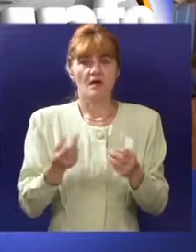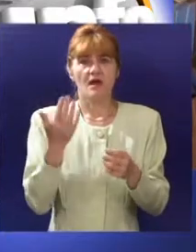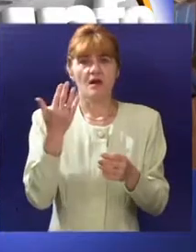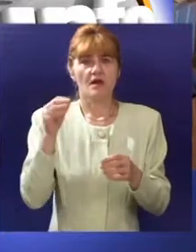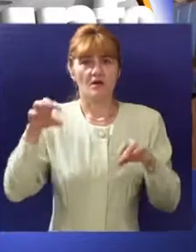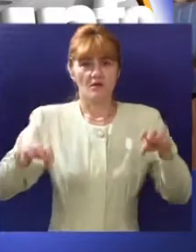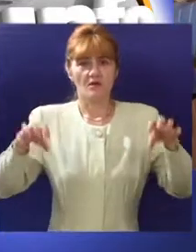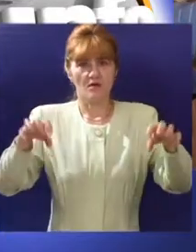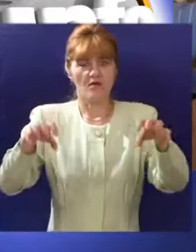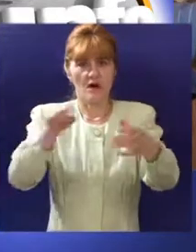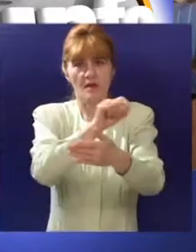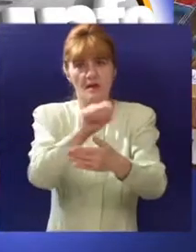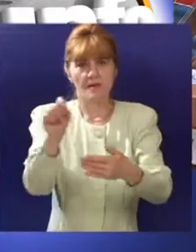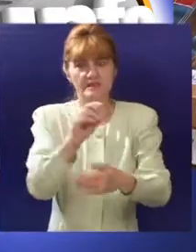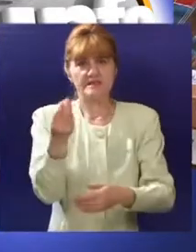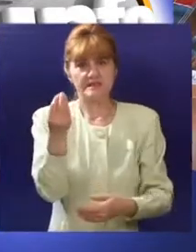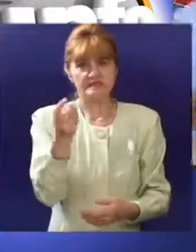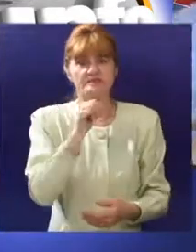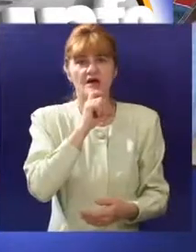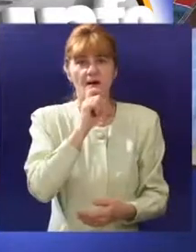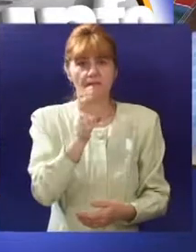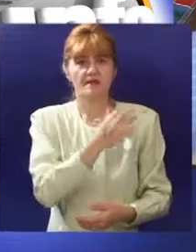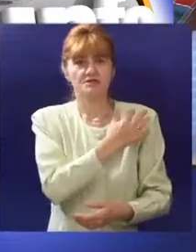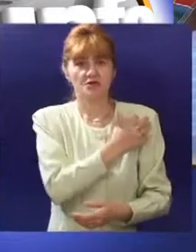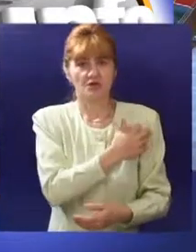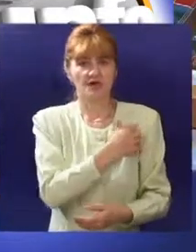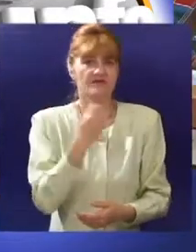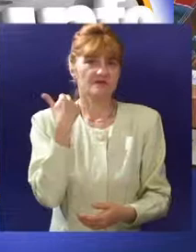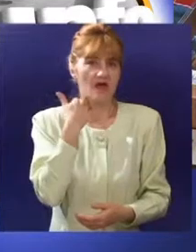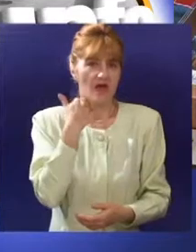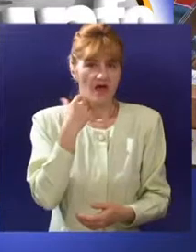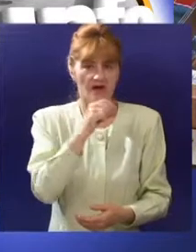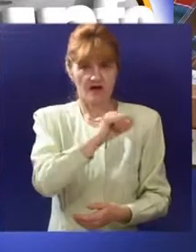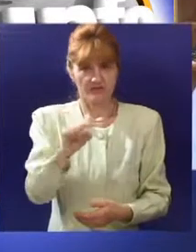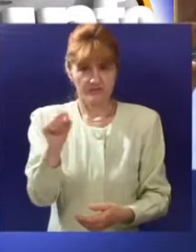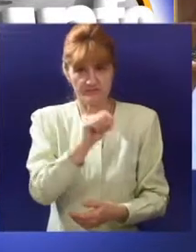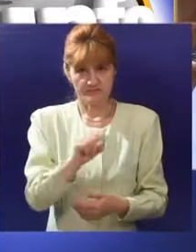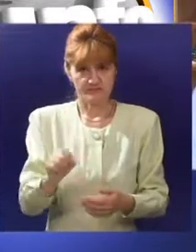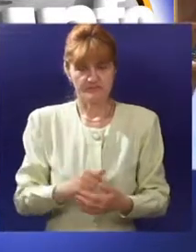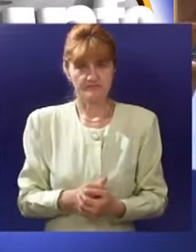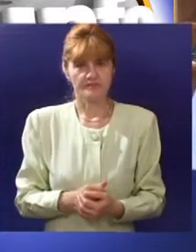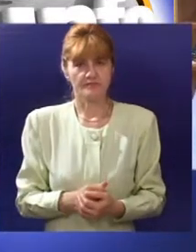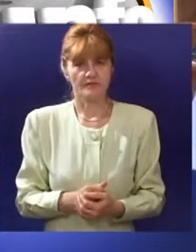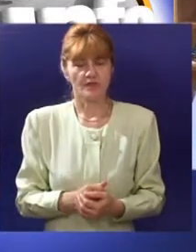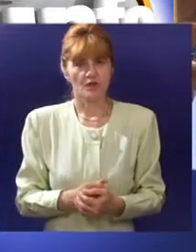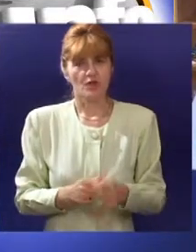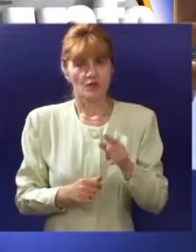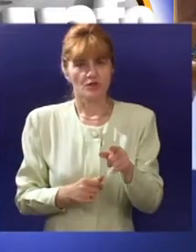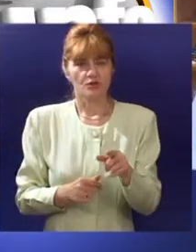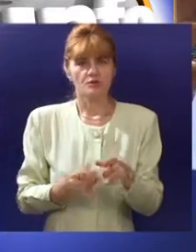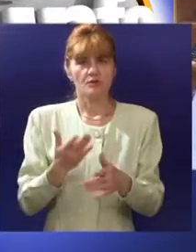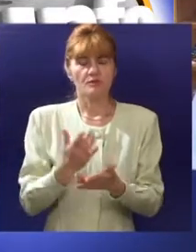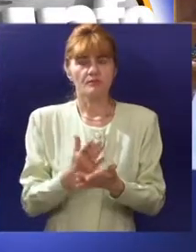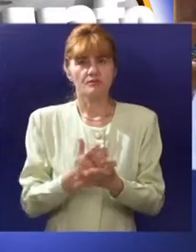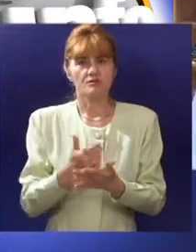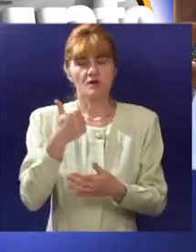više lokacija i biće ispisane na srpskom, mađarskom, hrvatskom i engleskom jeziku Moram reći da će to doprineti pre